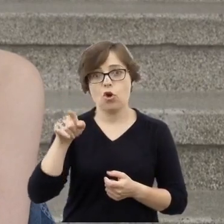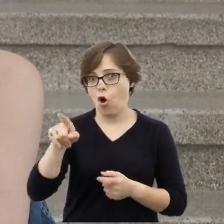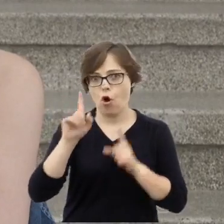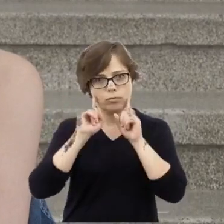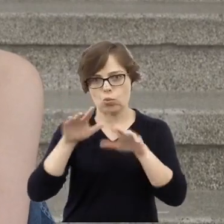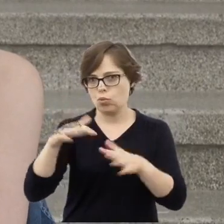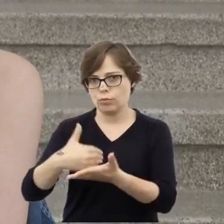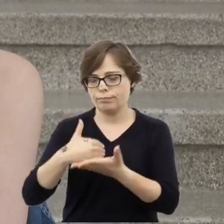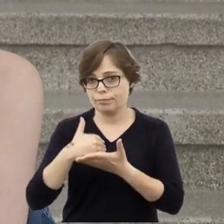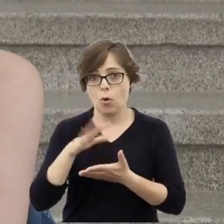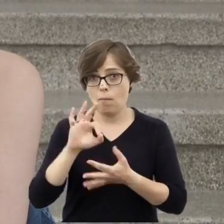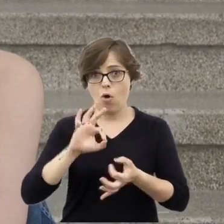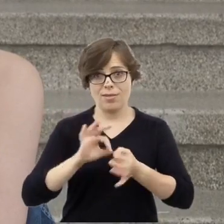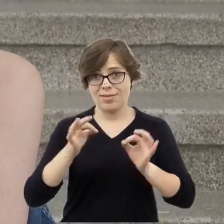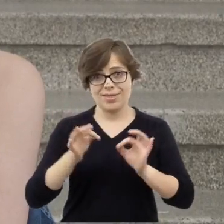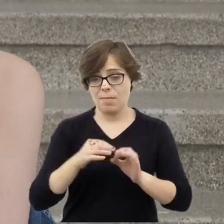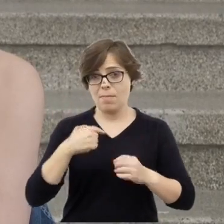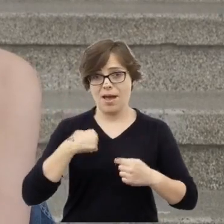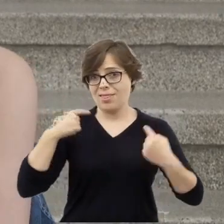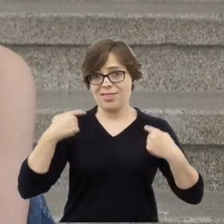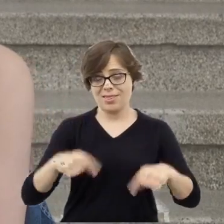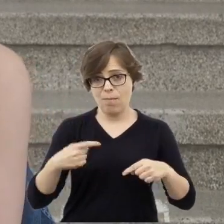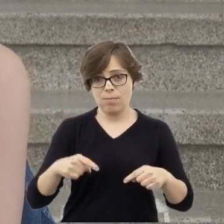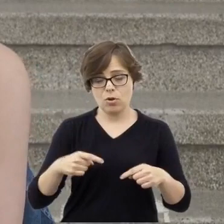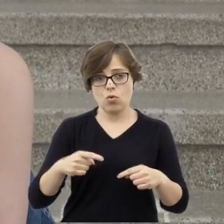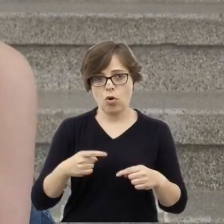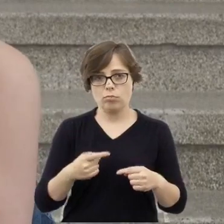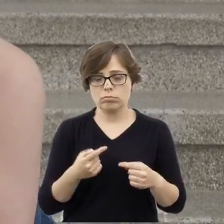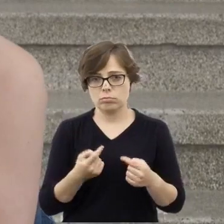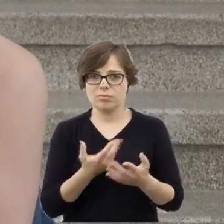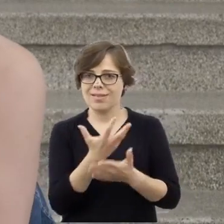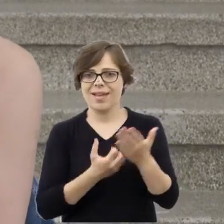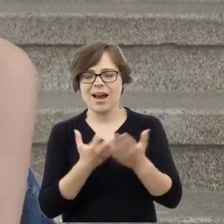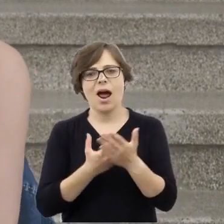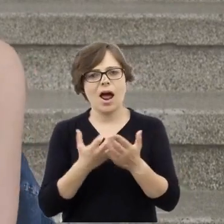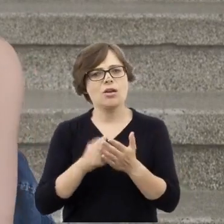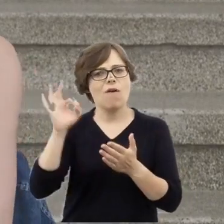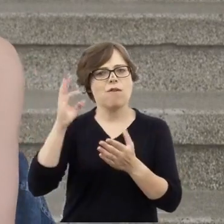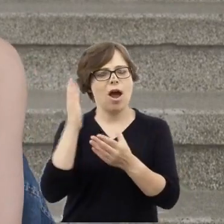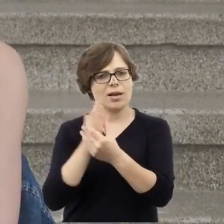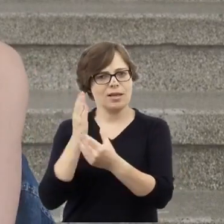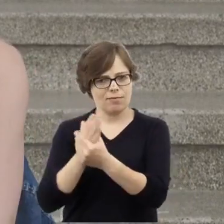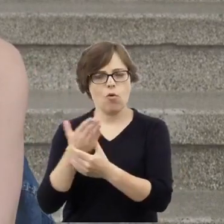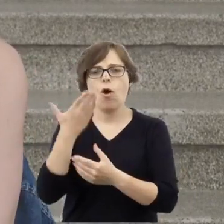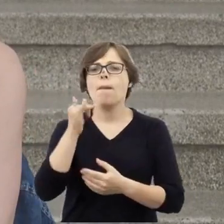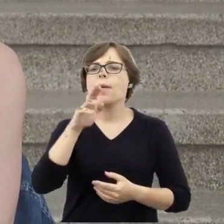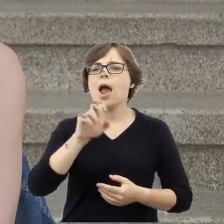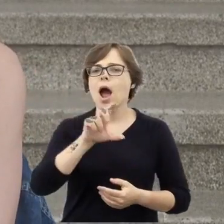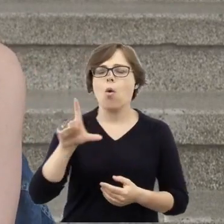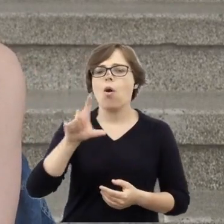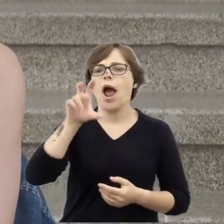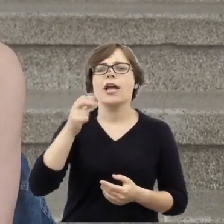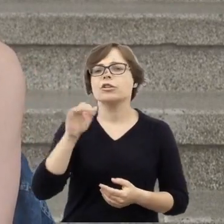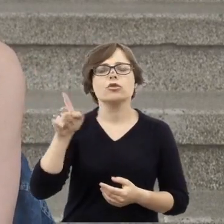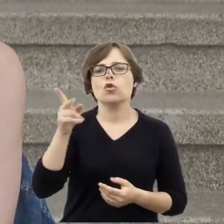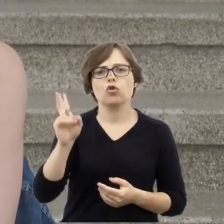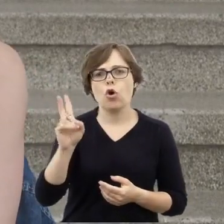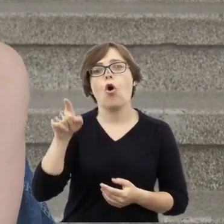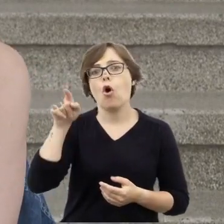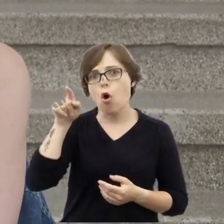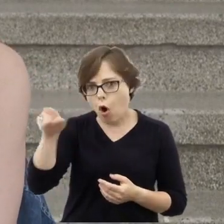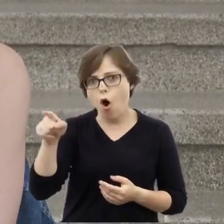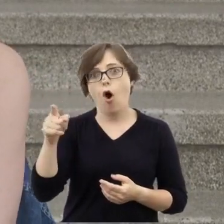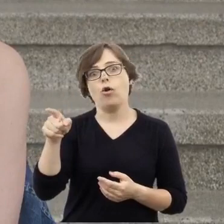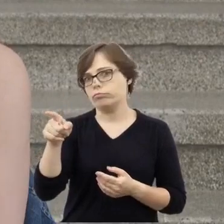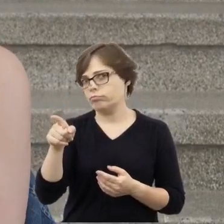jeśli bym nie miała taśm, które mi przekazał ze swojego archiwum. Michał Chęciński był wielkim zwolennikiem tezy